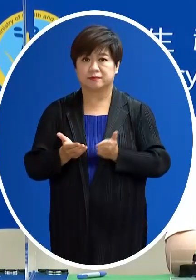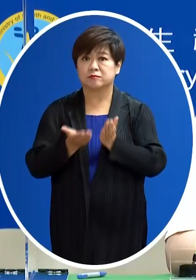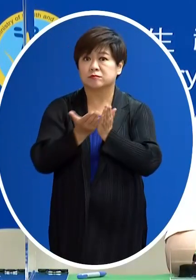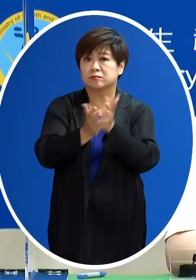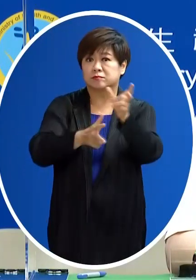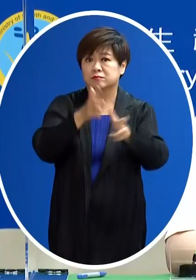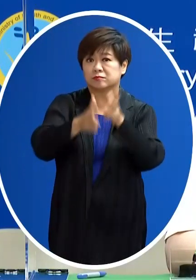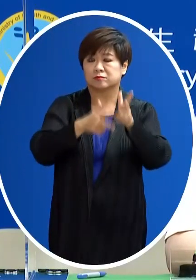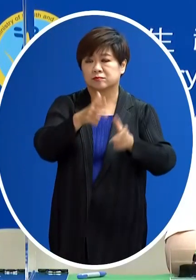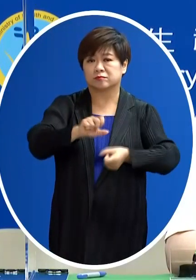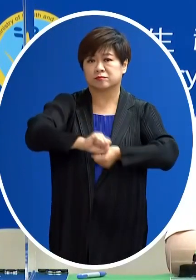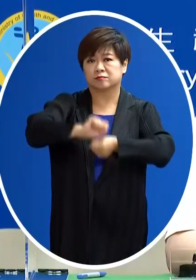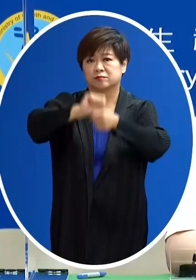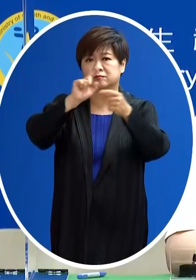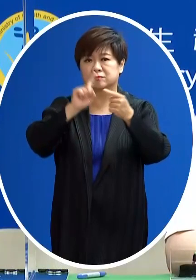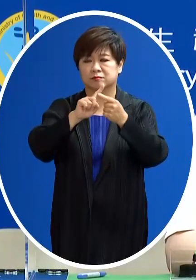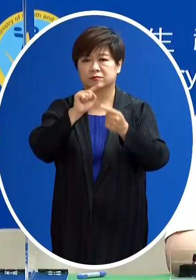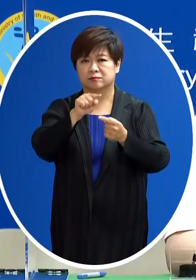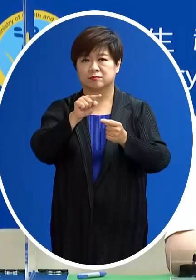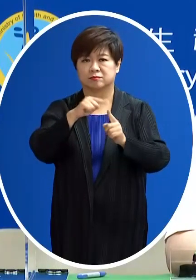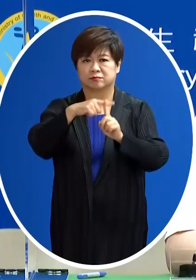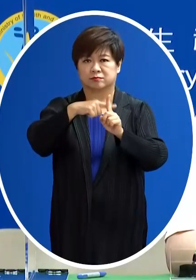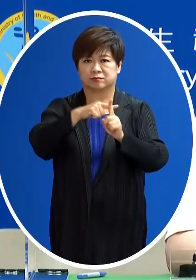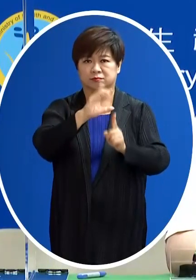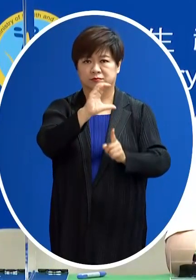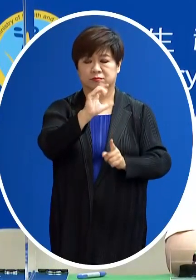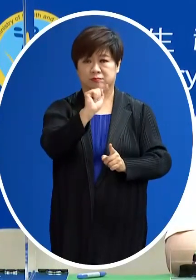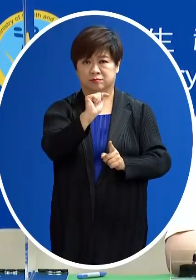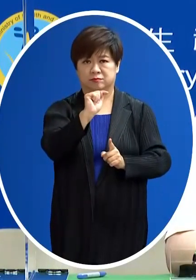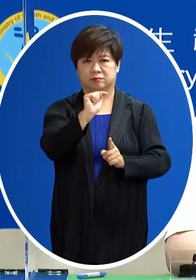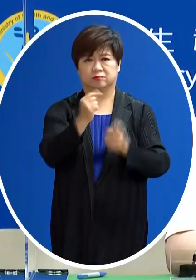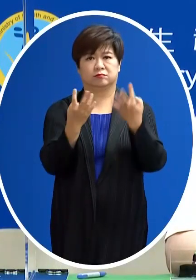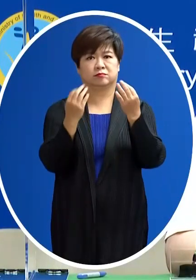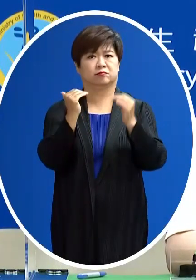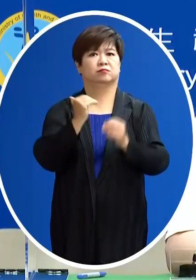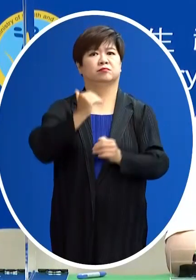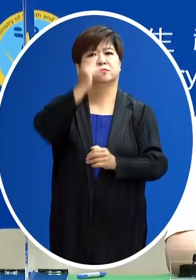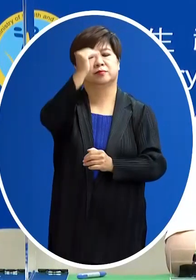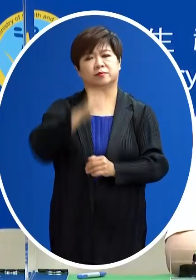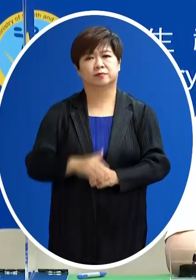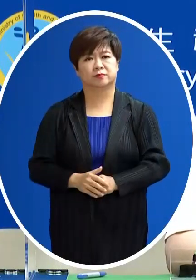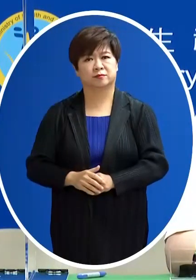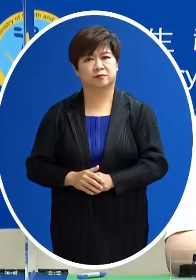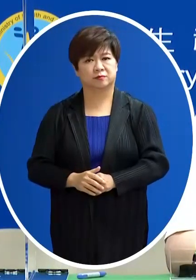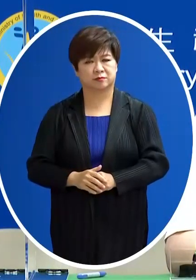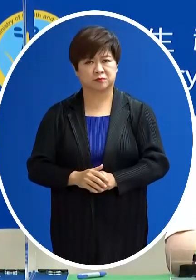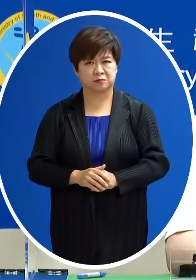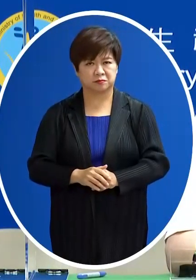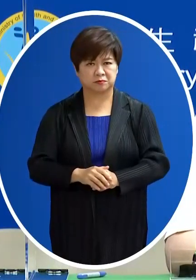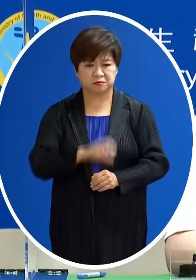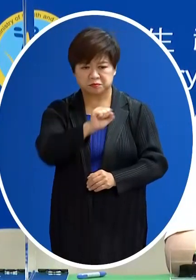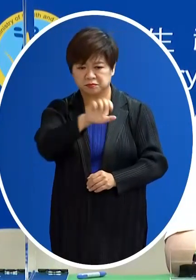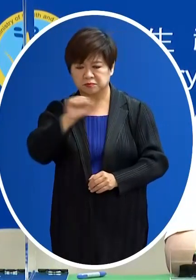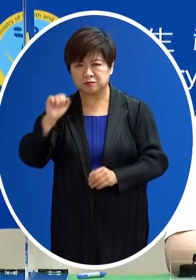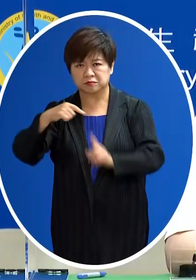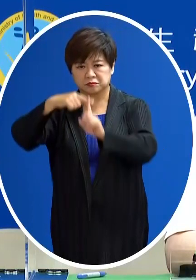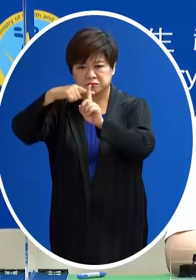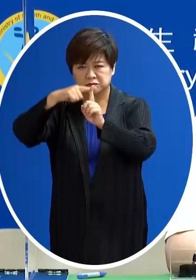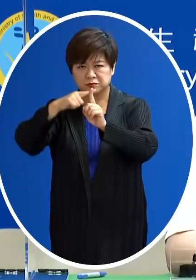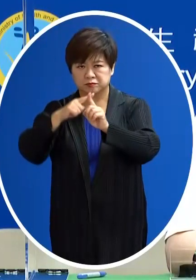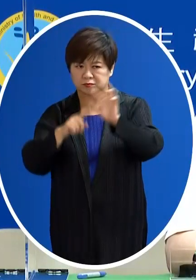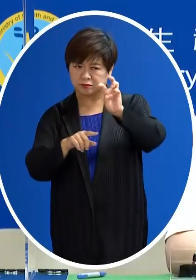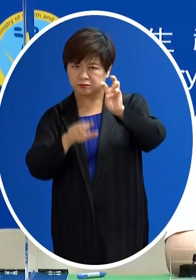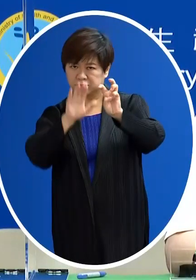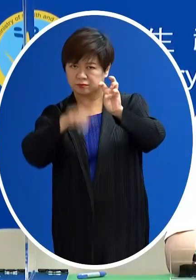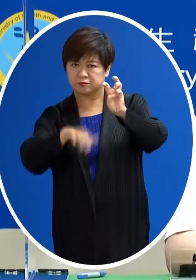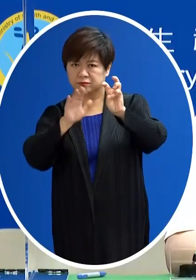跟家人這邊驗到的個案的CT值都是以偏高的部分為主 雖然說還是有找到幾位CT值小於30的